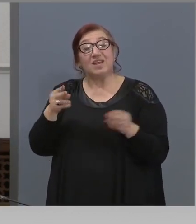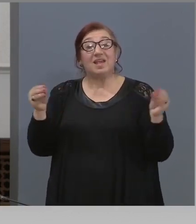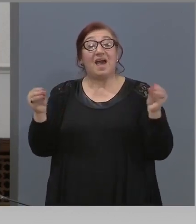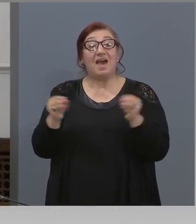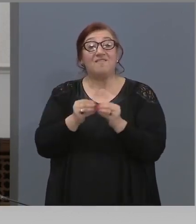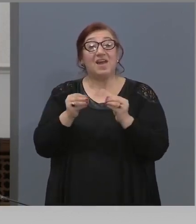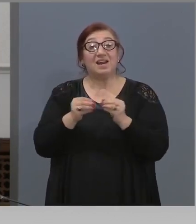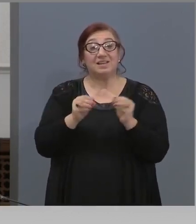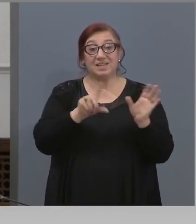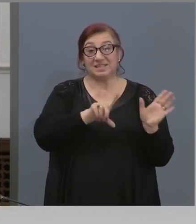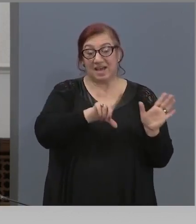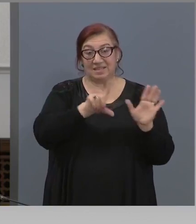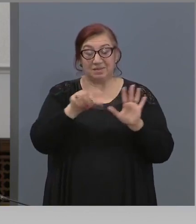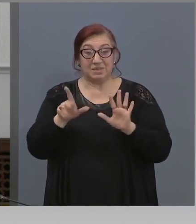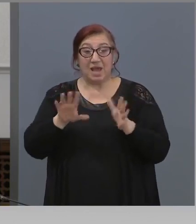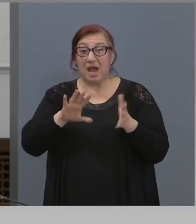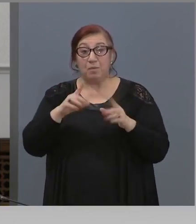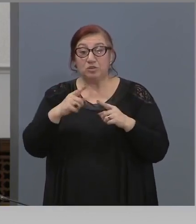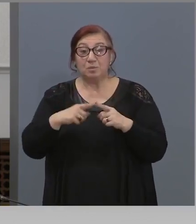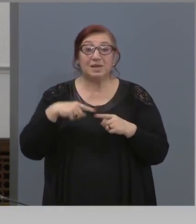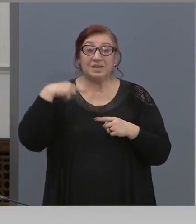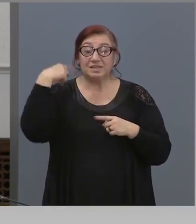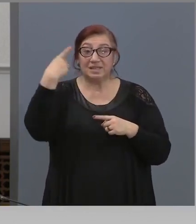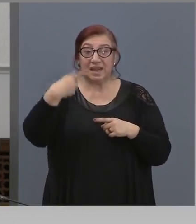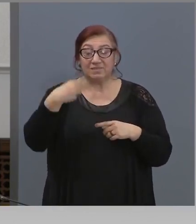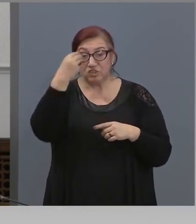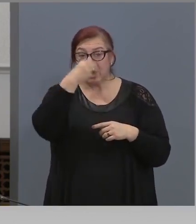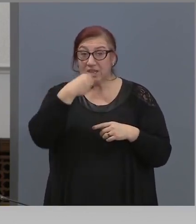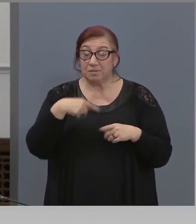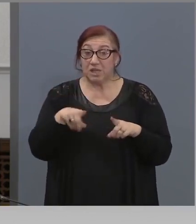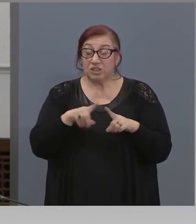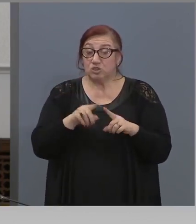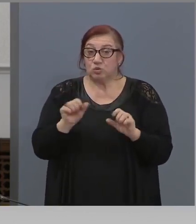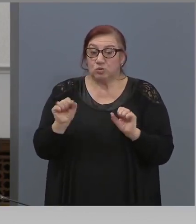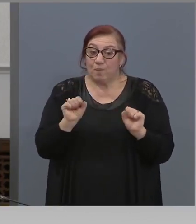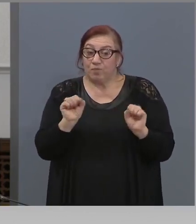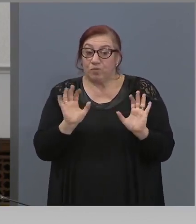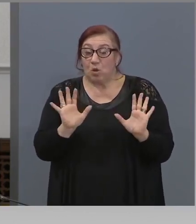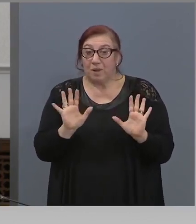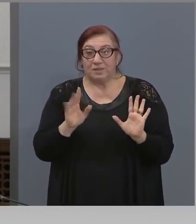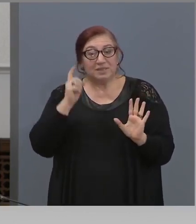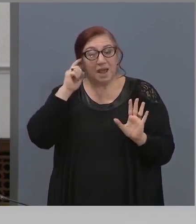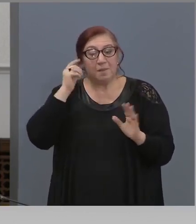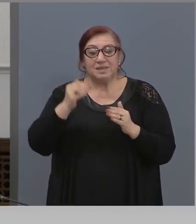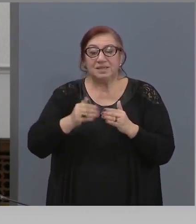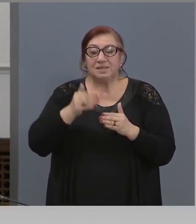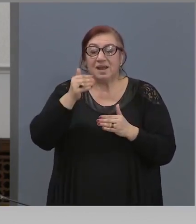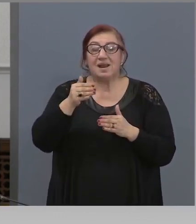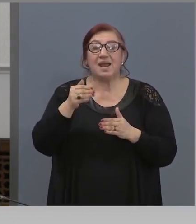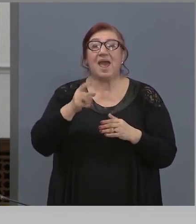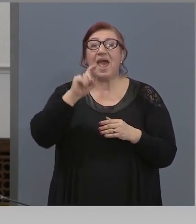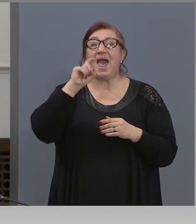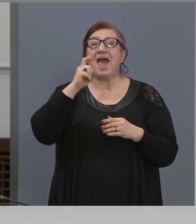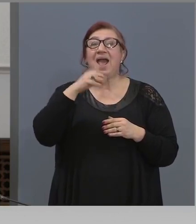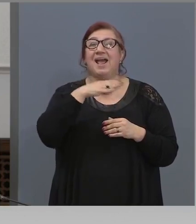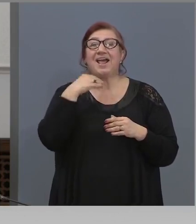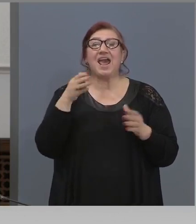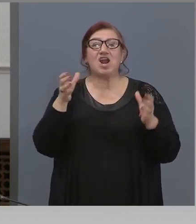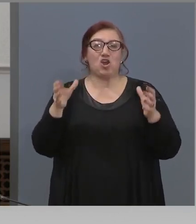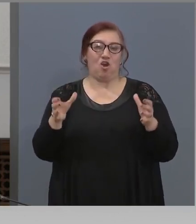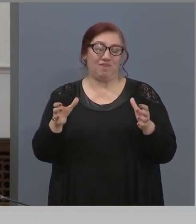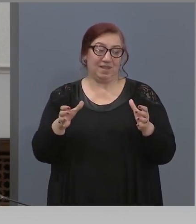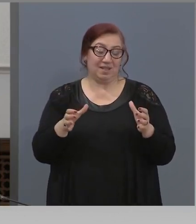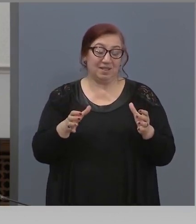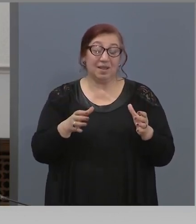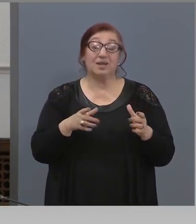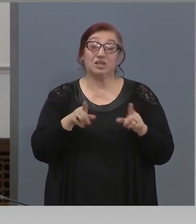може би и в следващия, следващата седмица също е опасна. Мислите ли вече за Гергеовден, също много голям християнски пазник? Днеска